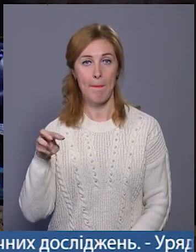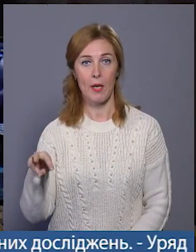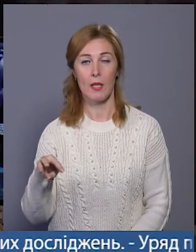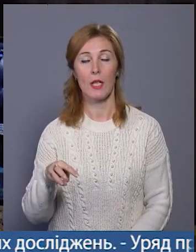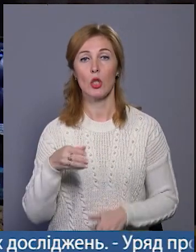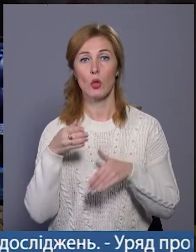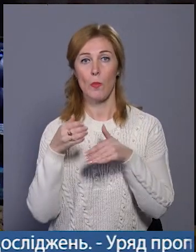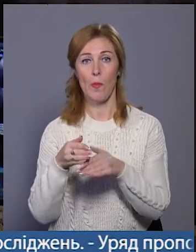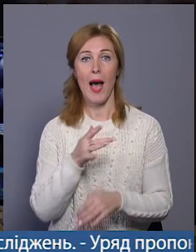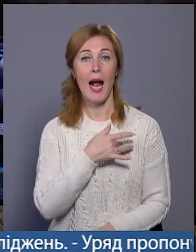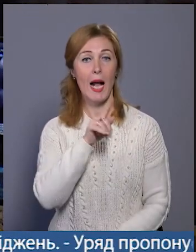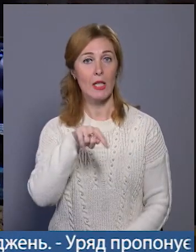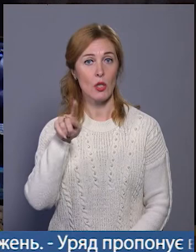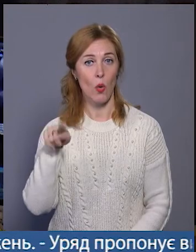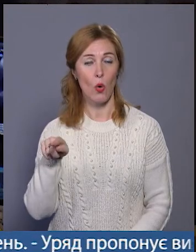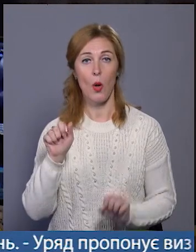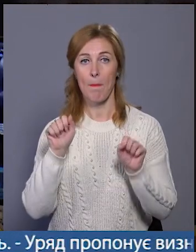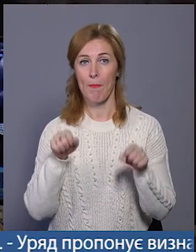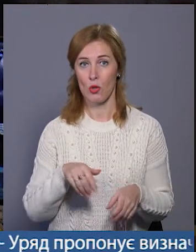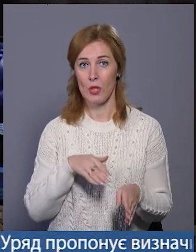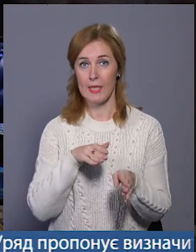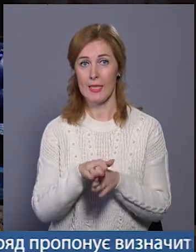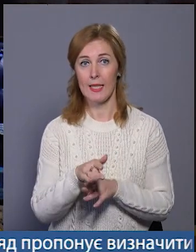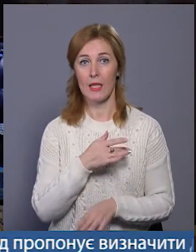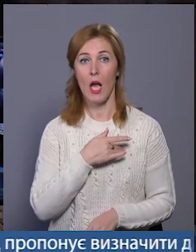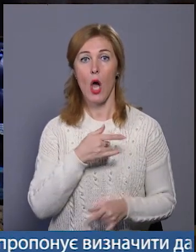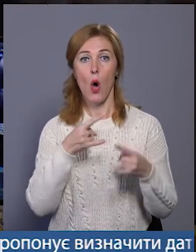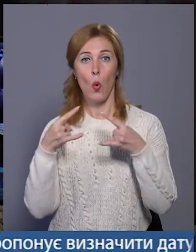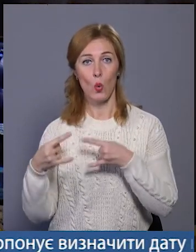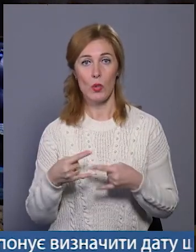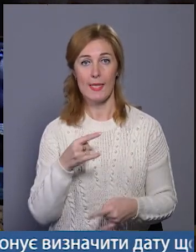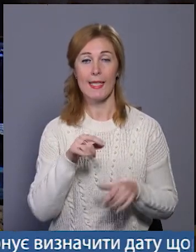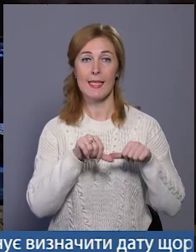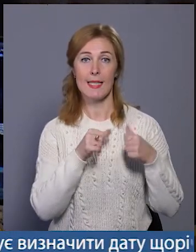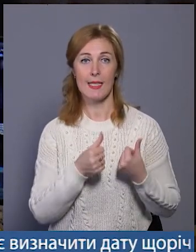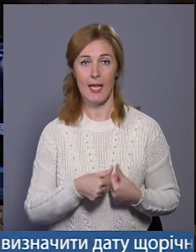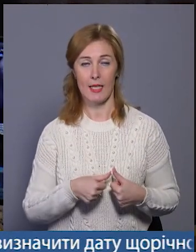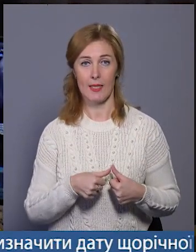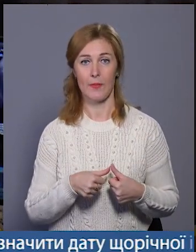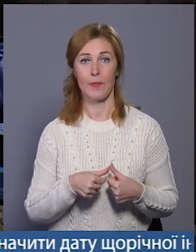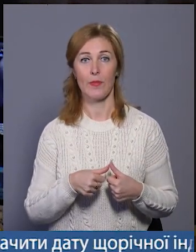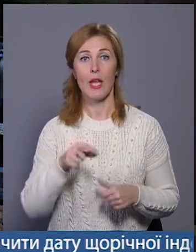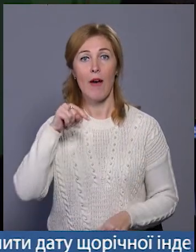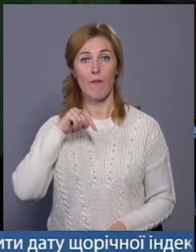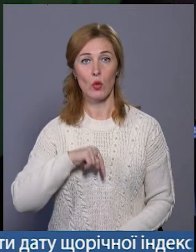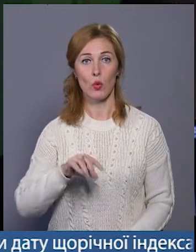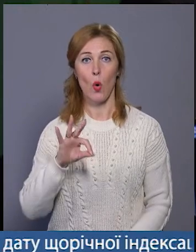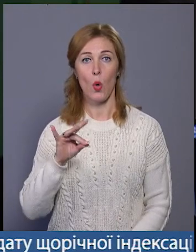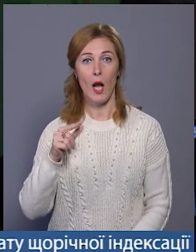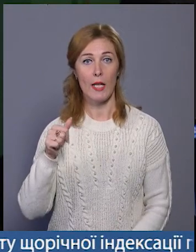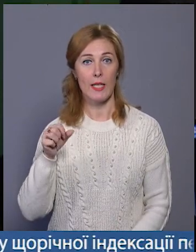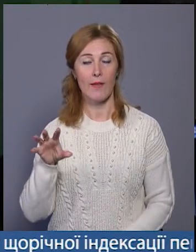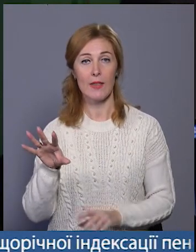допомагає кардіологам, так як можна здійснити і УЗІ серце на цьому апараті, здійснити УЗІ внутрішніх органів, УЗІ